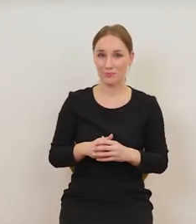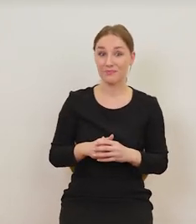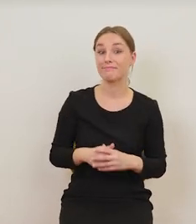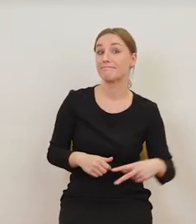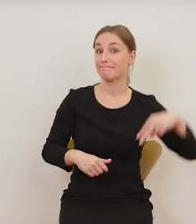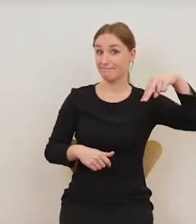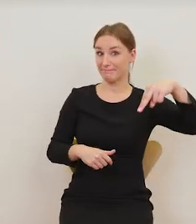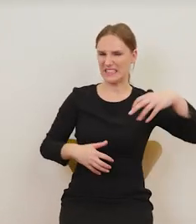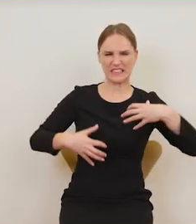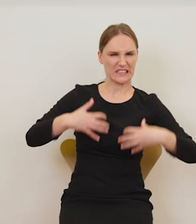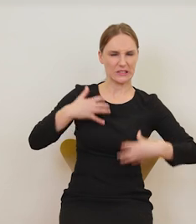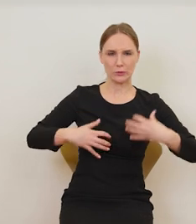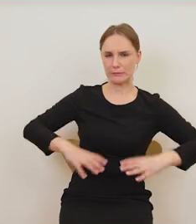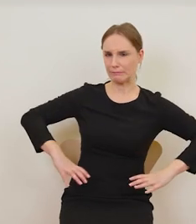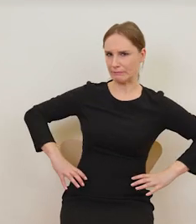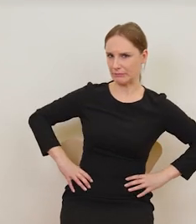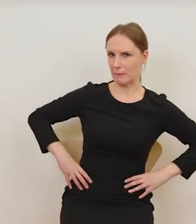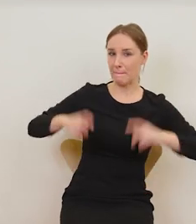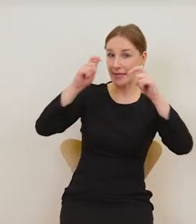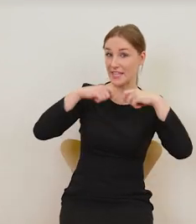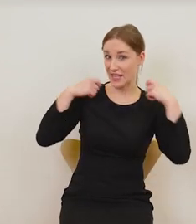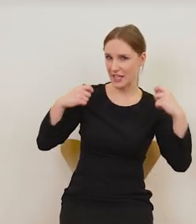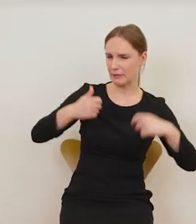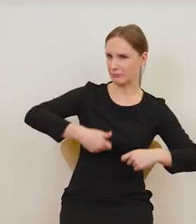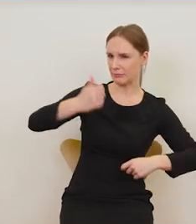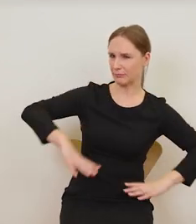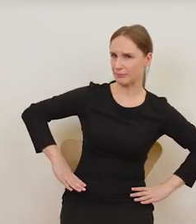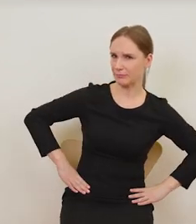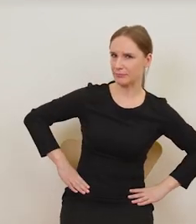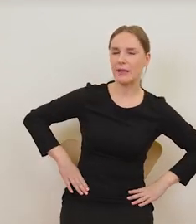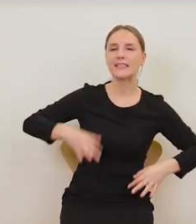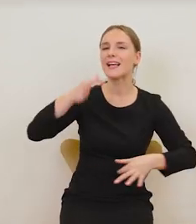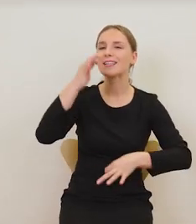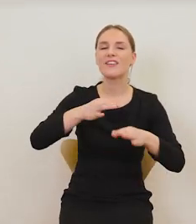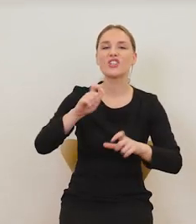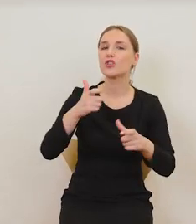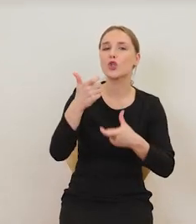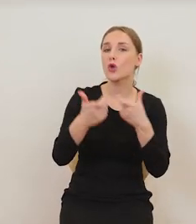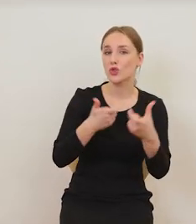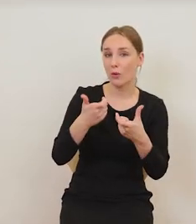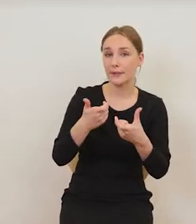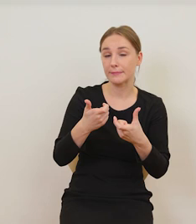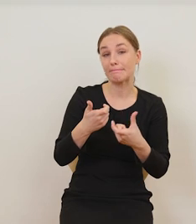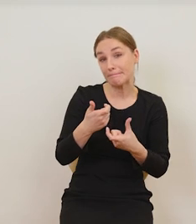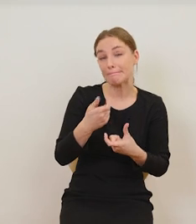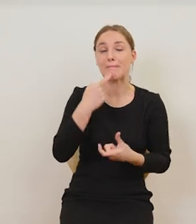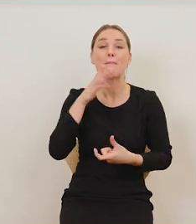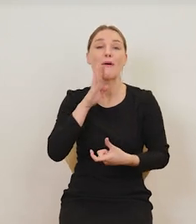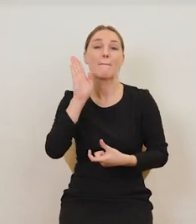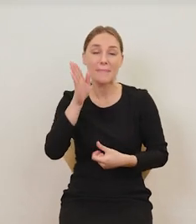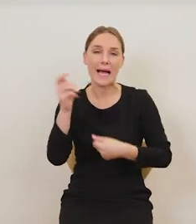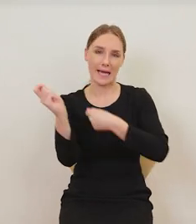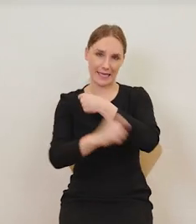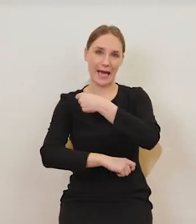z bardzo złą miną przeor, który patrzy, co z tym fantem począć. Zapewne będzie jakaś